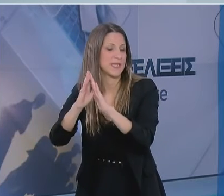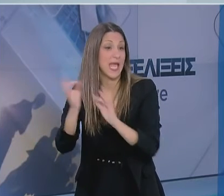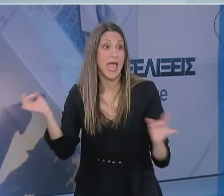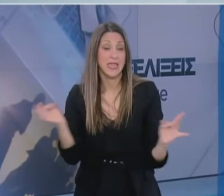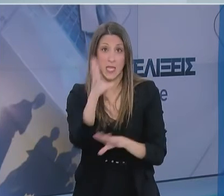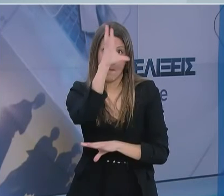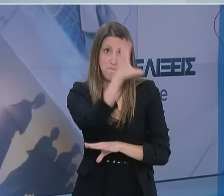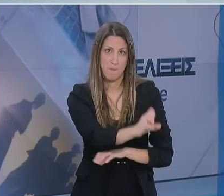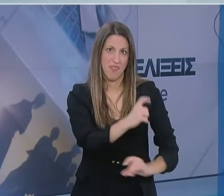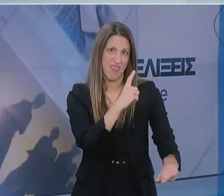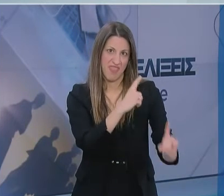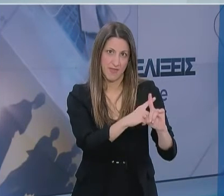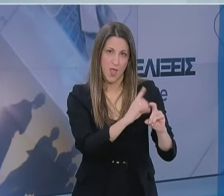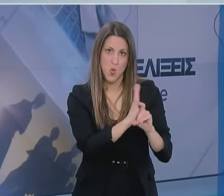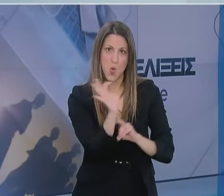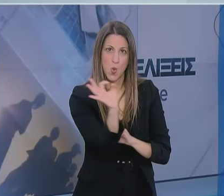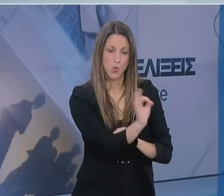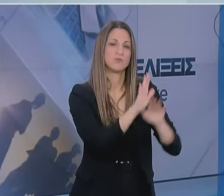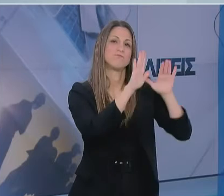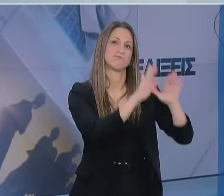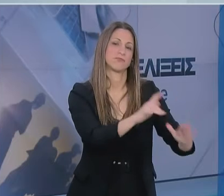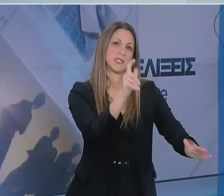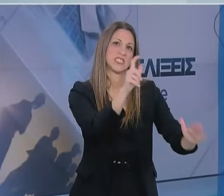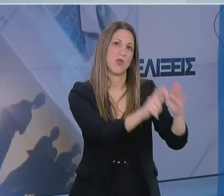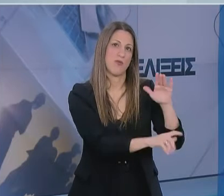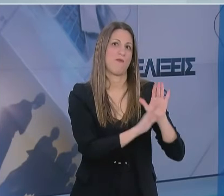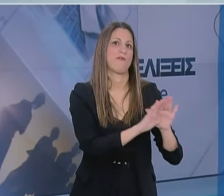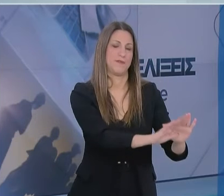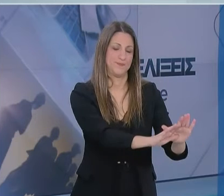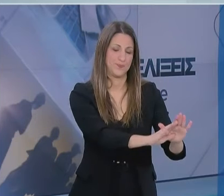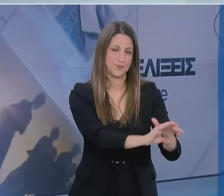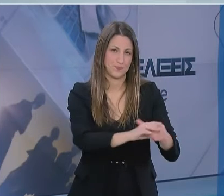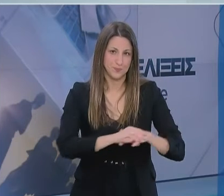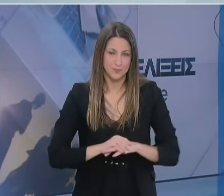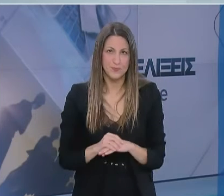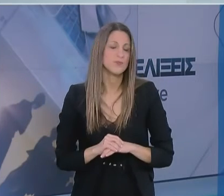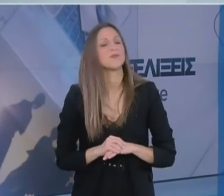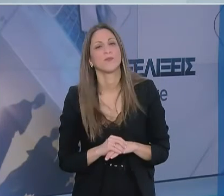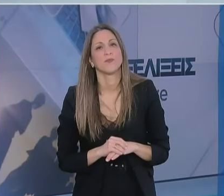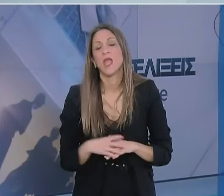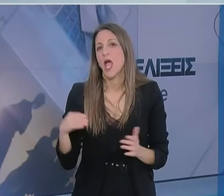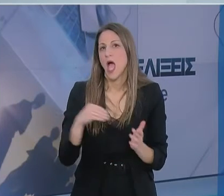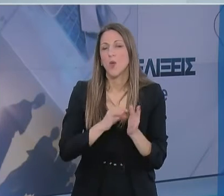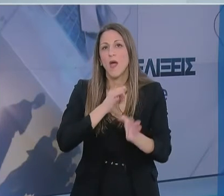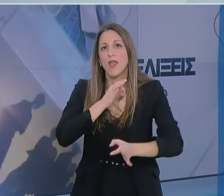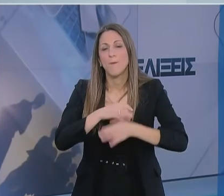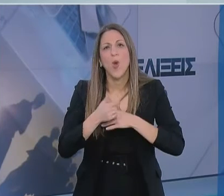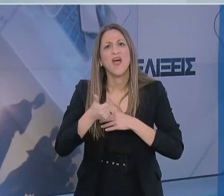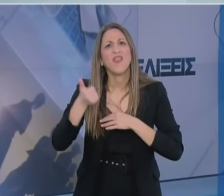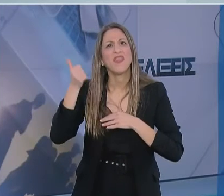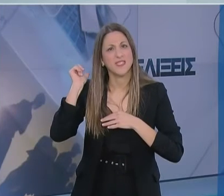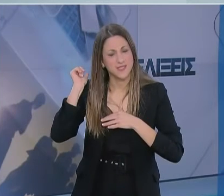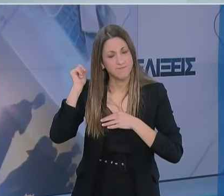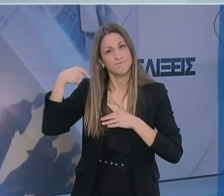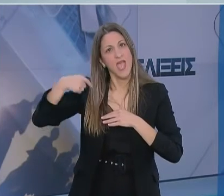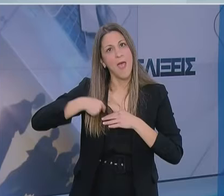παραμένουν εκεί. Αγαπητοί μου συμπολίτες, κυρίες και κύριοι, θα ήθελα να τελειώσω με μια αναφορά στη θεσσινή καμπάλια που ξεκίνησε η